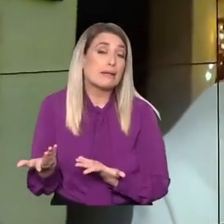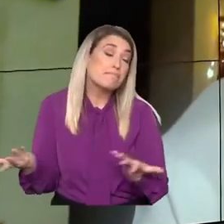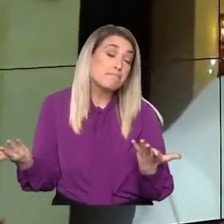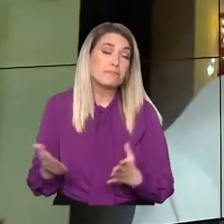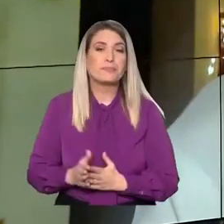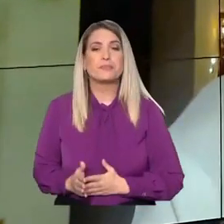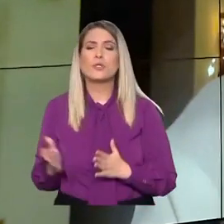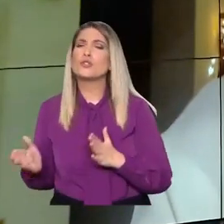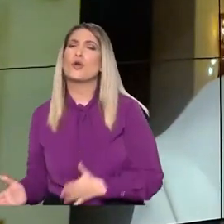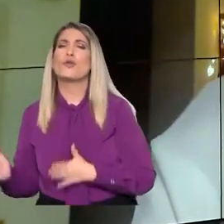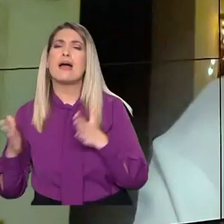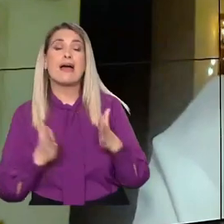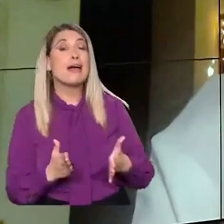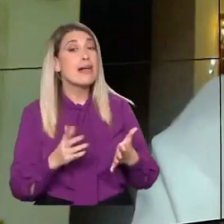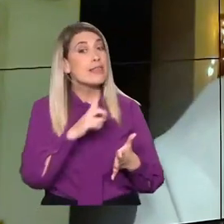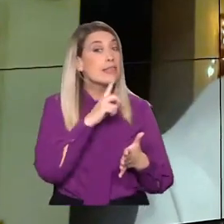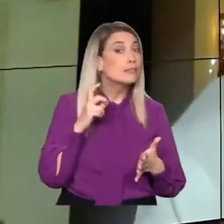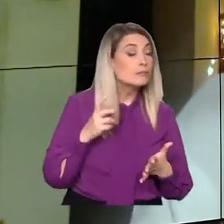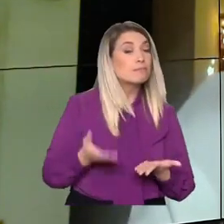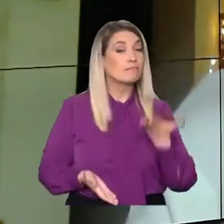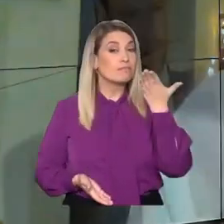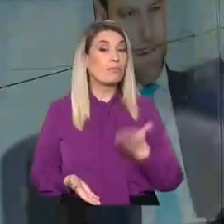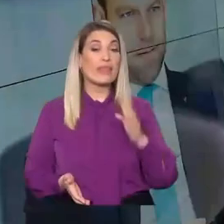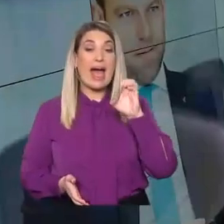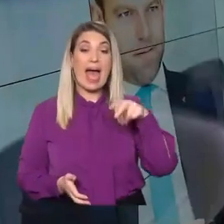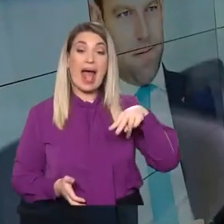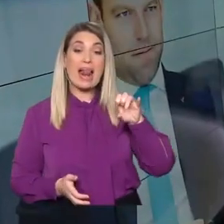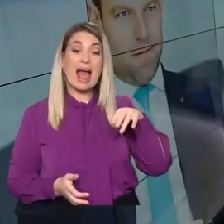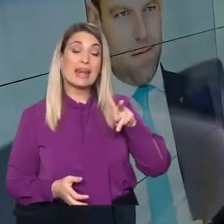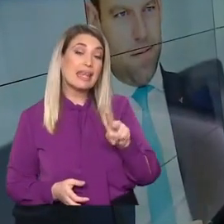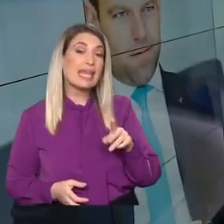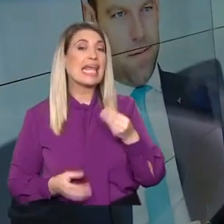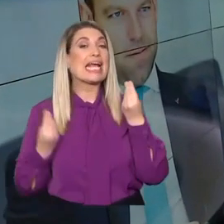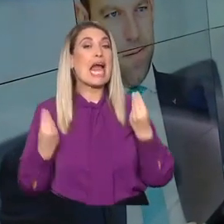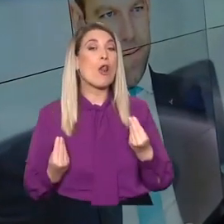Τα πράγματα τα οποία ενίοτε είναι δύσκολα. Εδώ είναι η Ελένη Καλοκαιρόπούλου. Λοιπόν, χρόνια πολλά Ελένη.